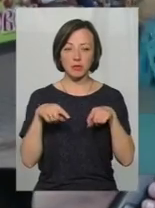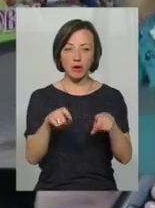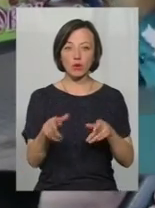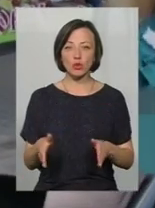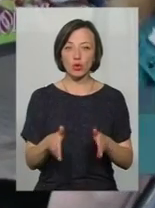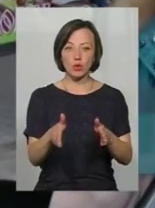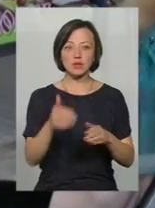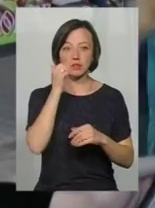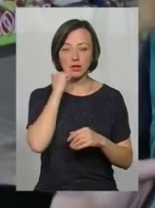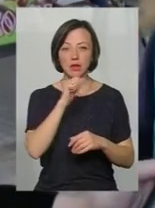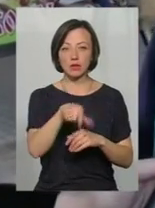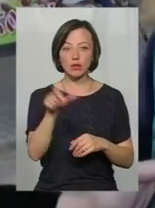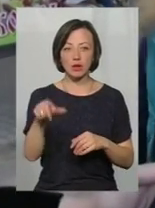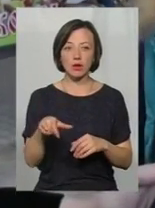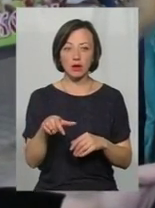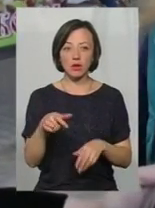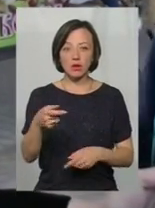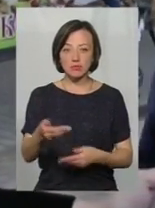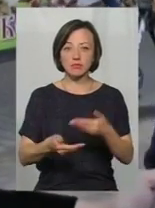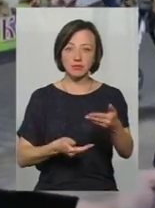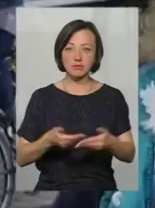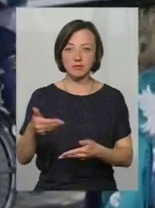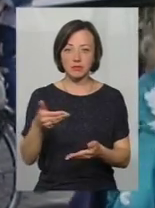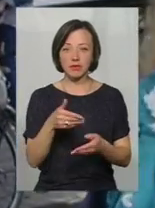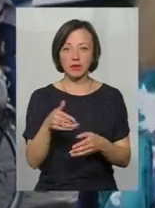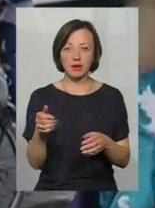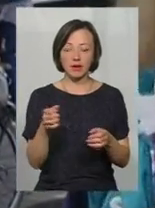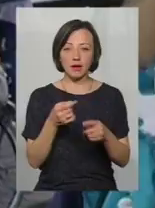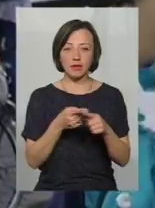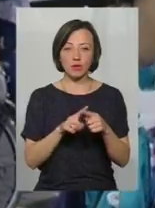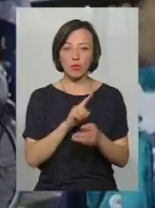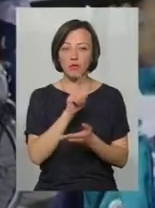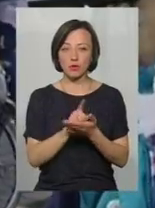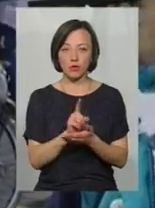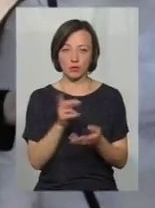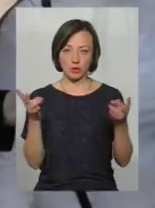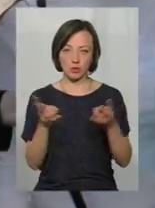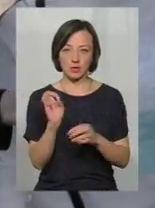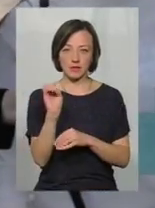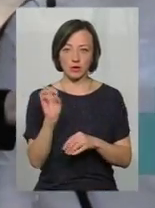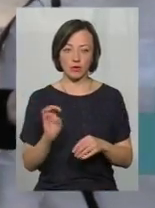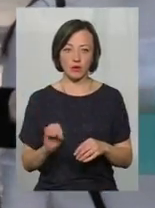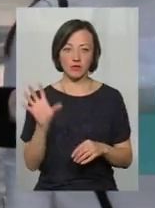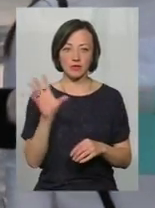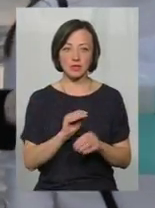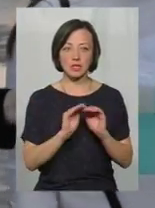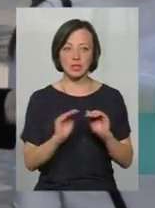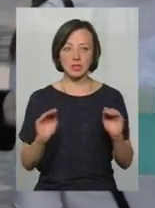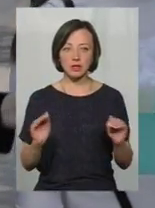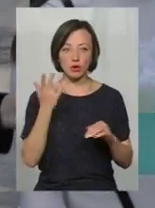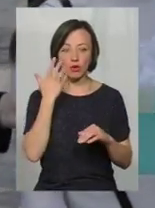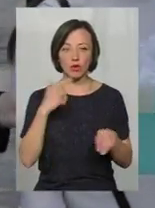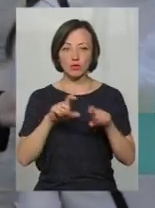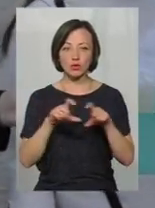дорогу. Старі люди ледве ковиляють через дорогу. Тут обов'язково потрібен сетлофон. Тут всі діти зранку, коли йдемо